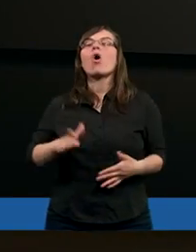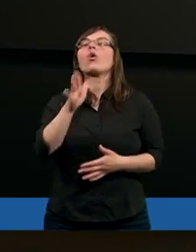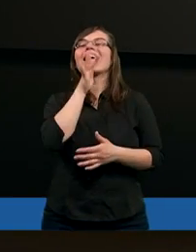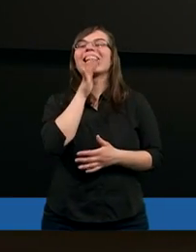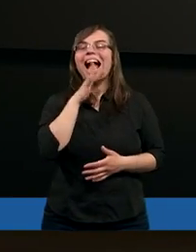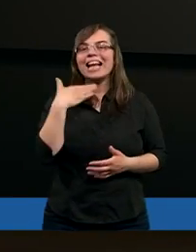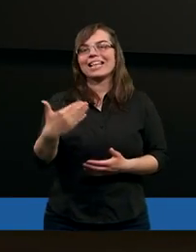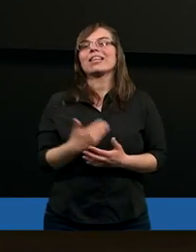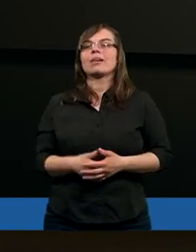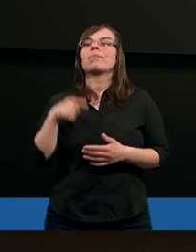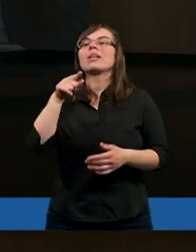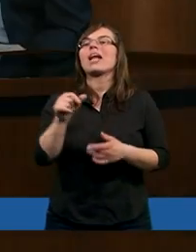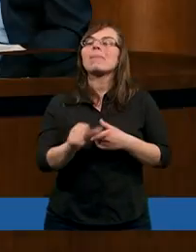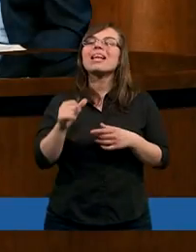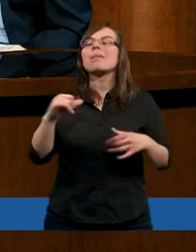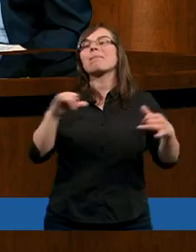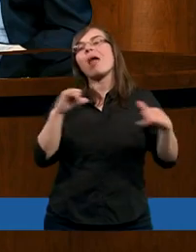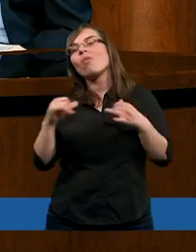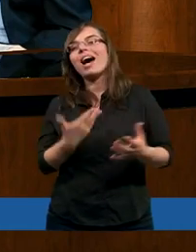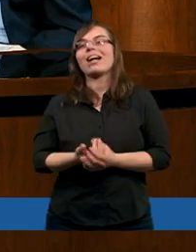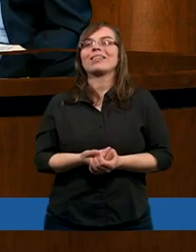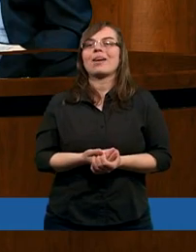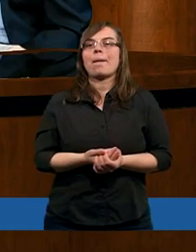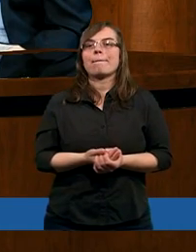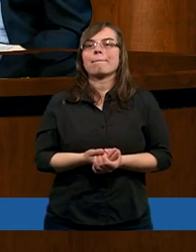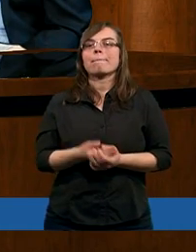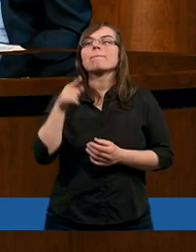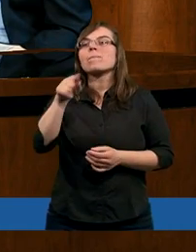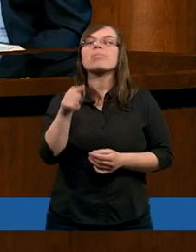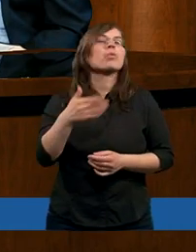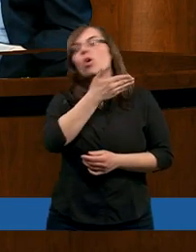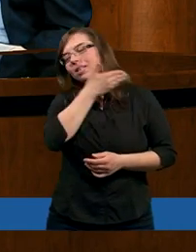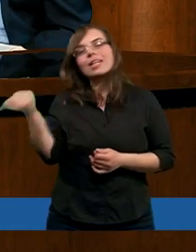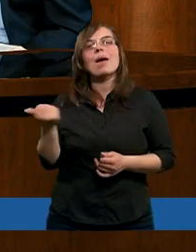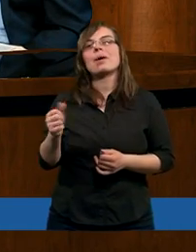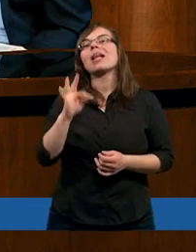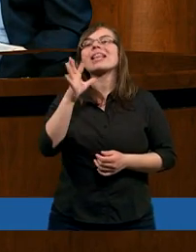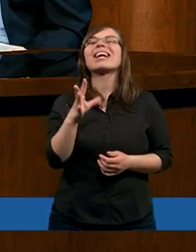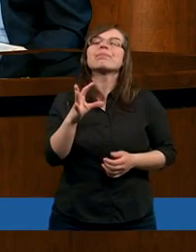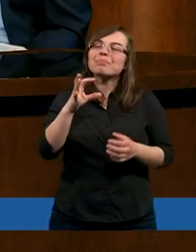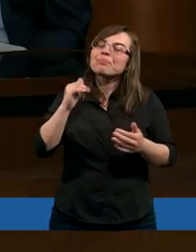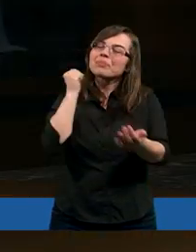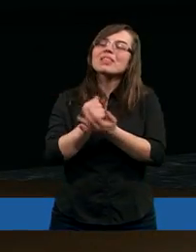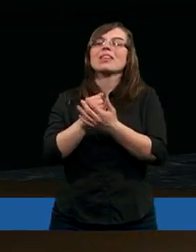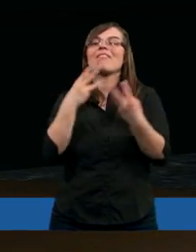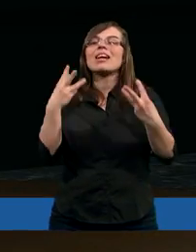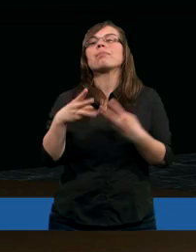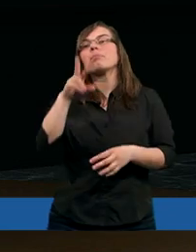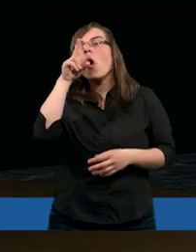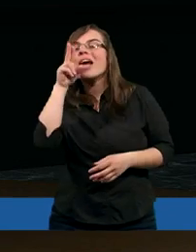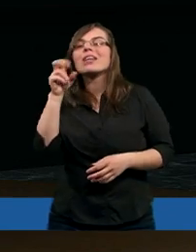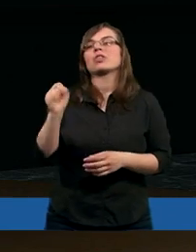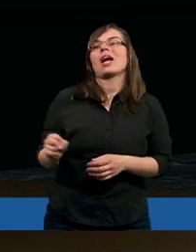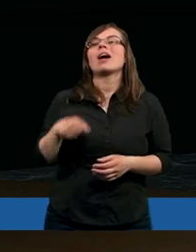narodzie izraelskim. Czyli ten pomazaniec to... Bo oni nie mieli takiego klarownego pojęcia tak